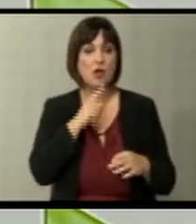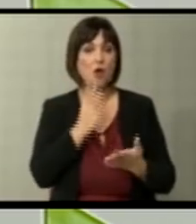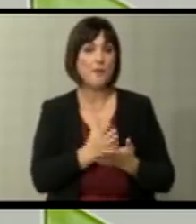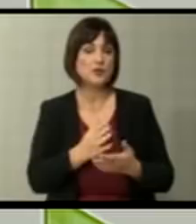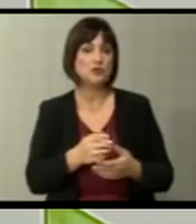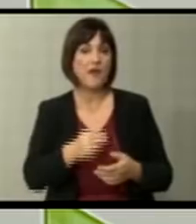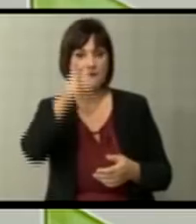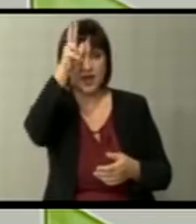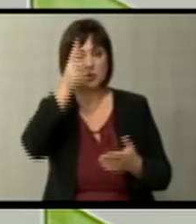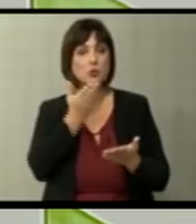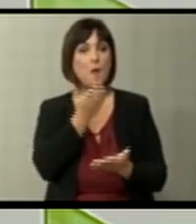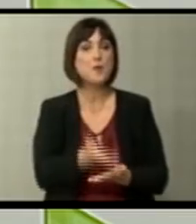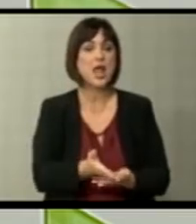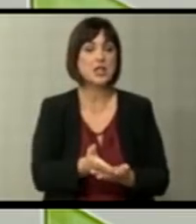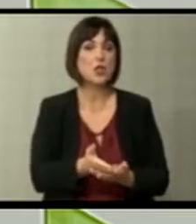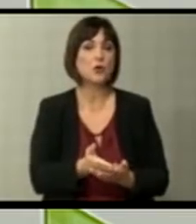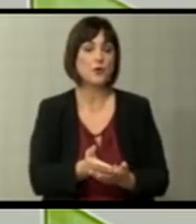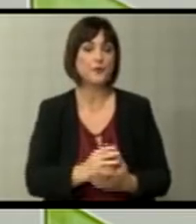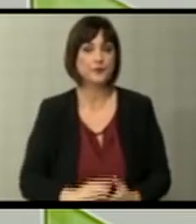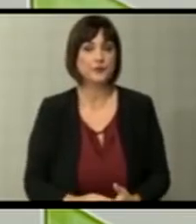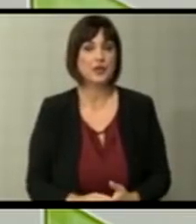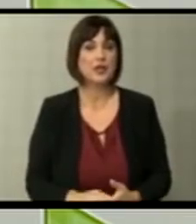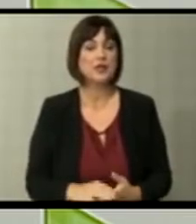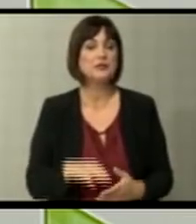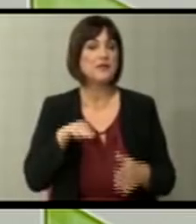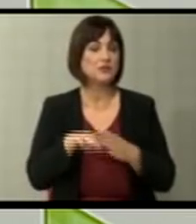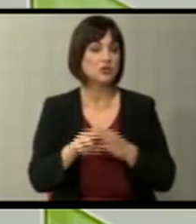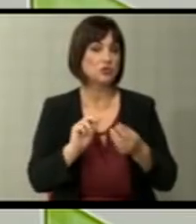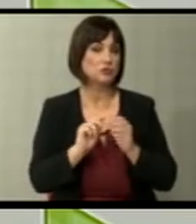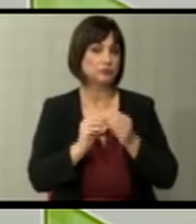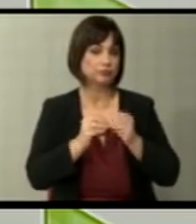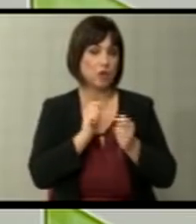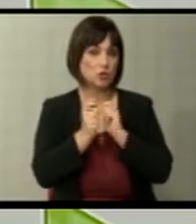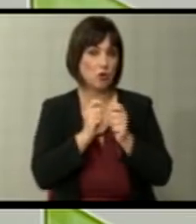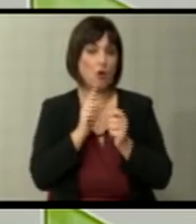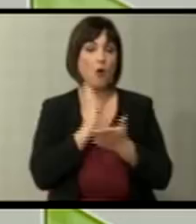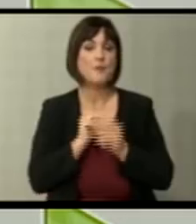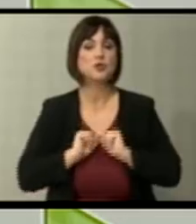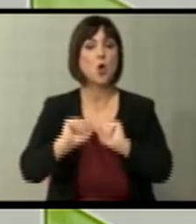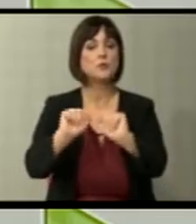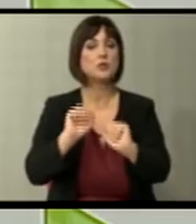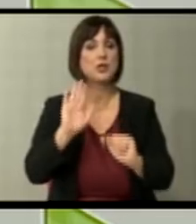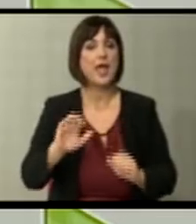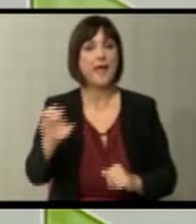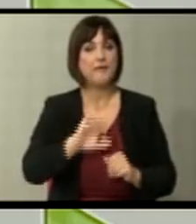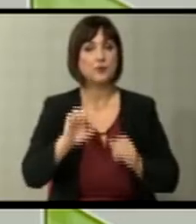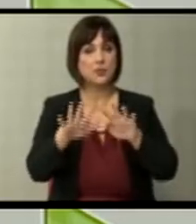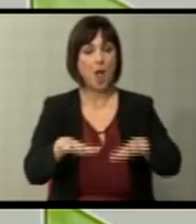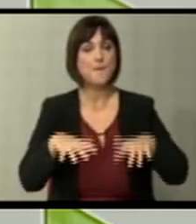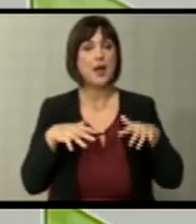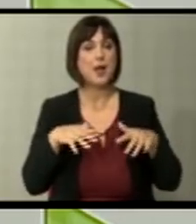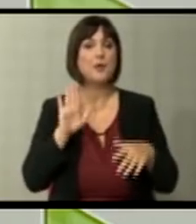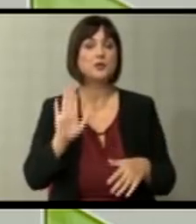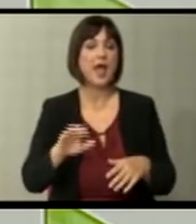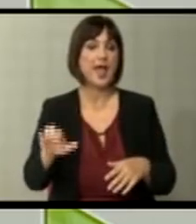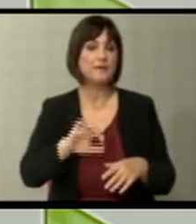беше француски предлог за внутрешниот пазар, која што беше одбијана од страна на Европскиот парламент, односно